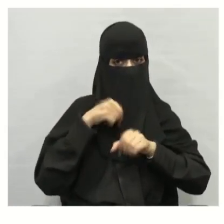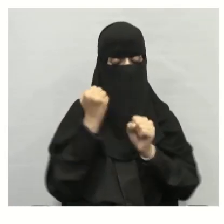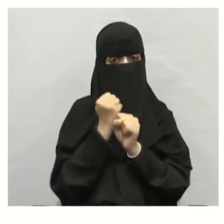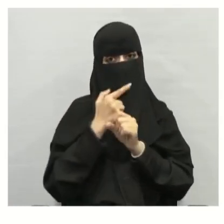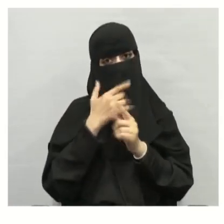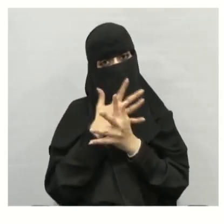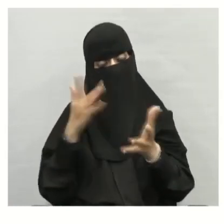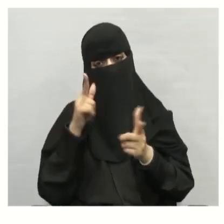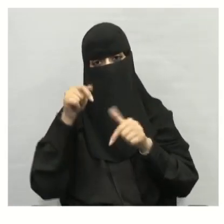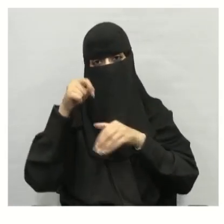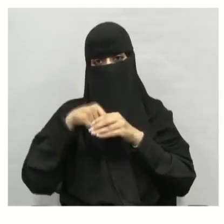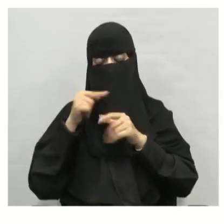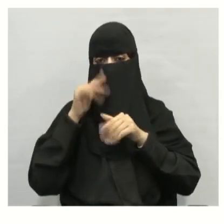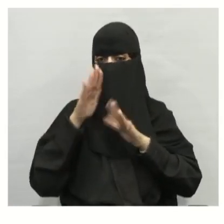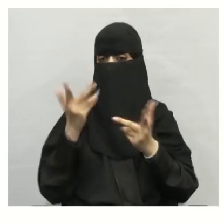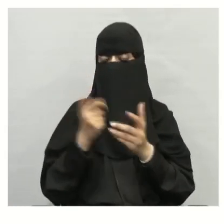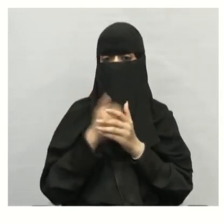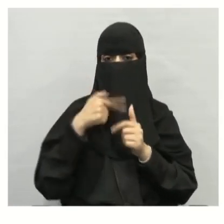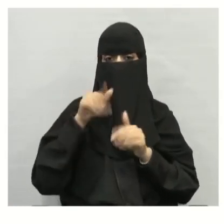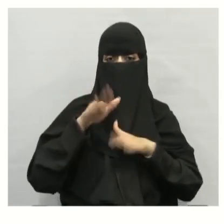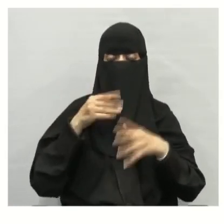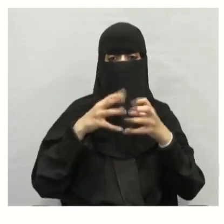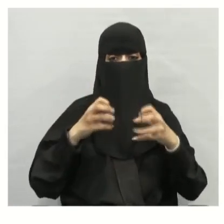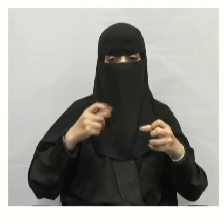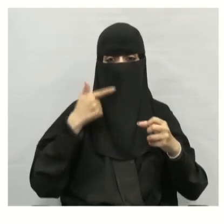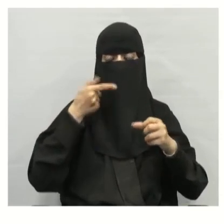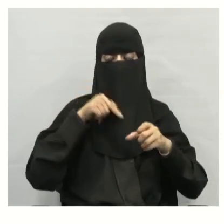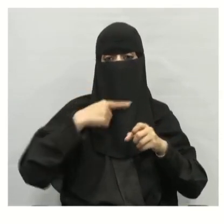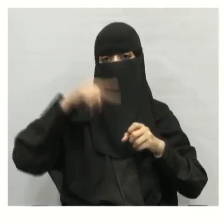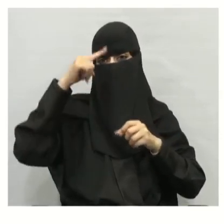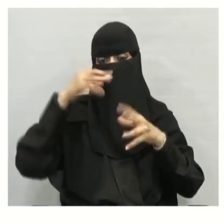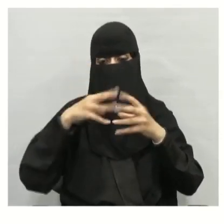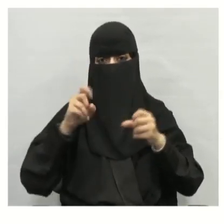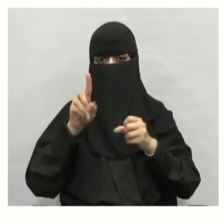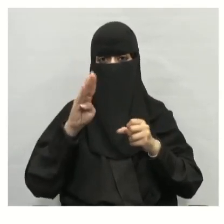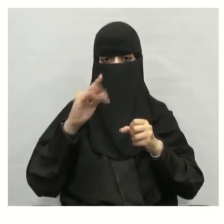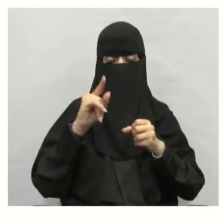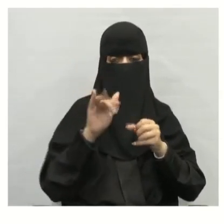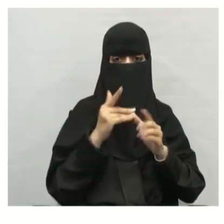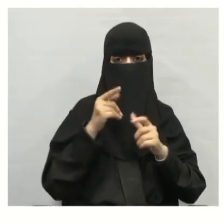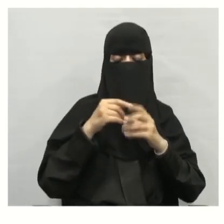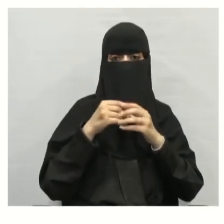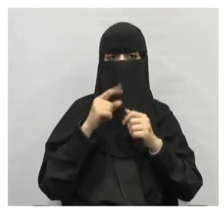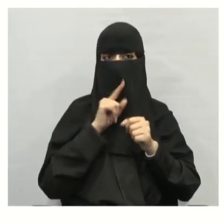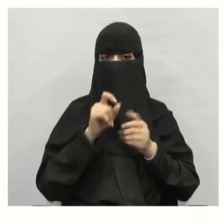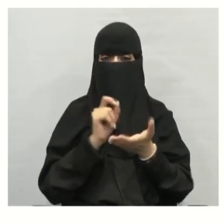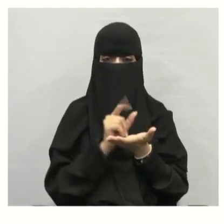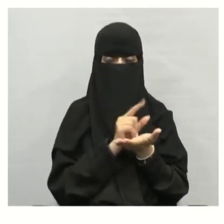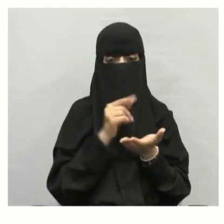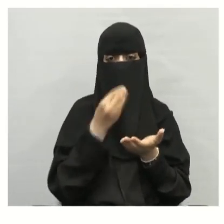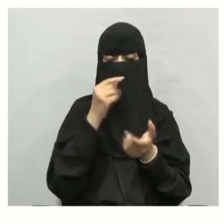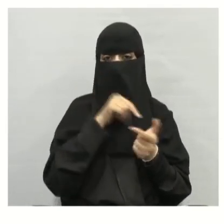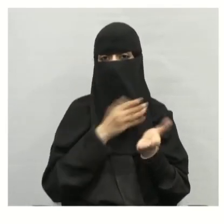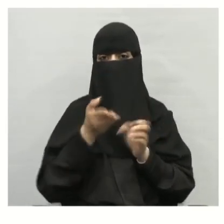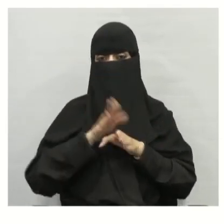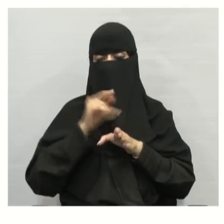كبير فيه أنها المحللات مثل البكتيريا والفطريات التي تتغذى